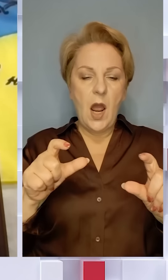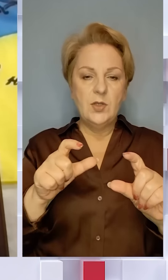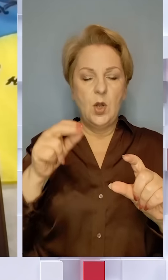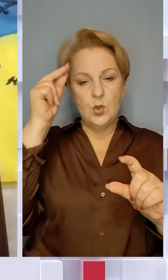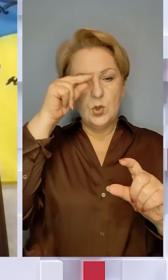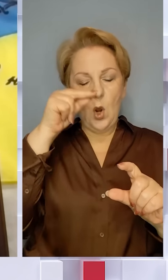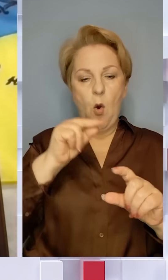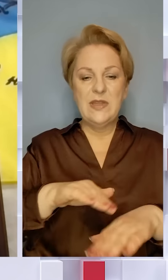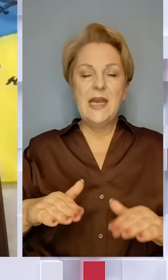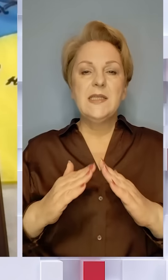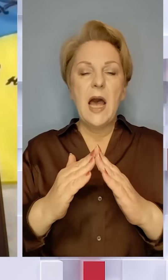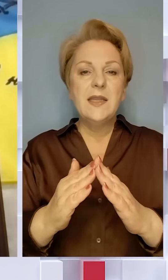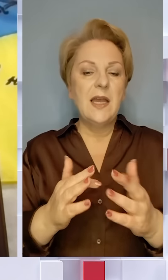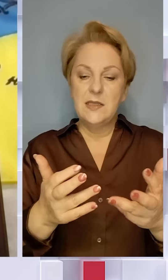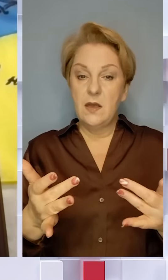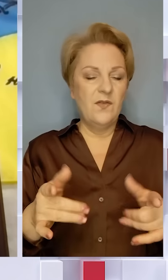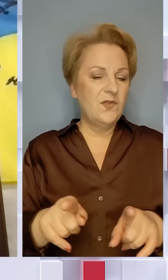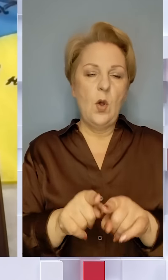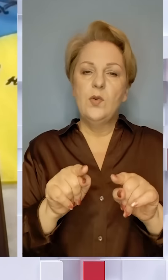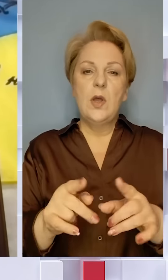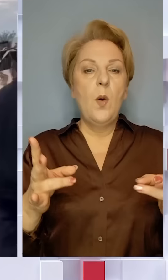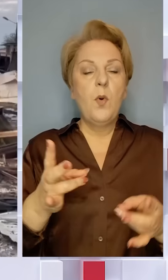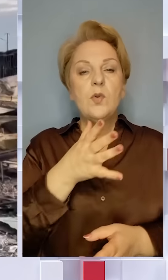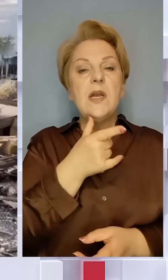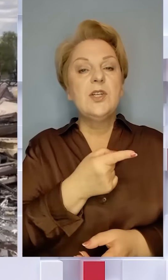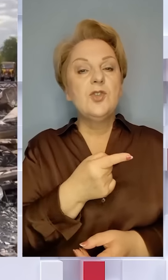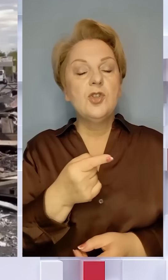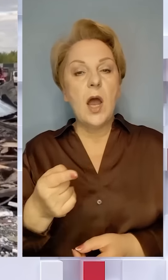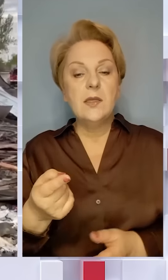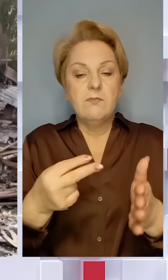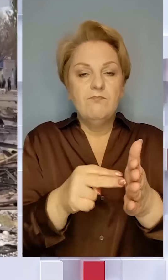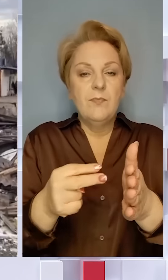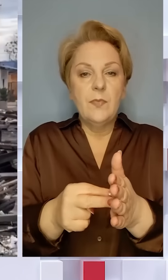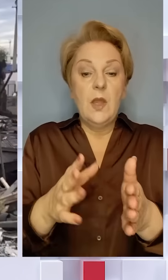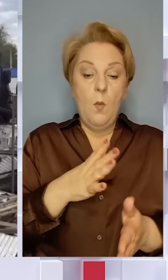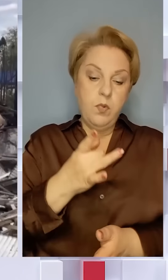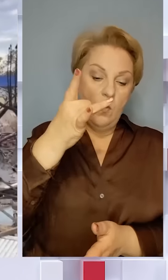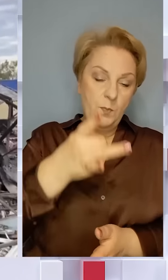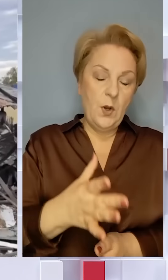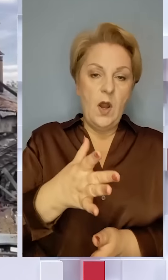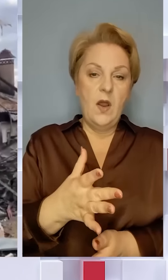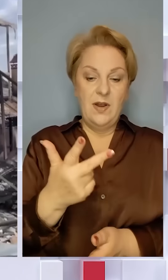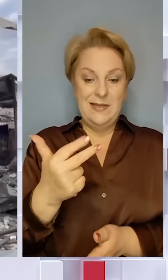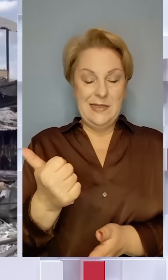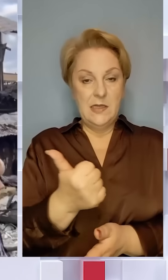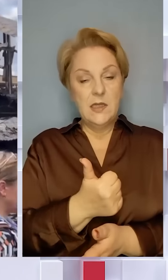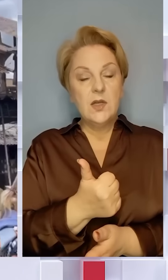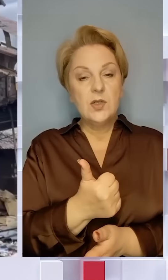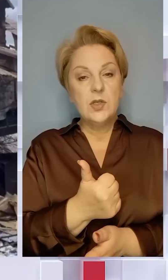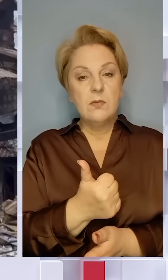садки і таке інше. Все одно на це потрібен час. Тому був прильот в нас, в нас три тижні